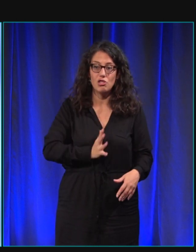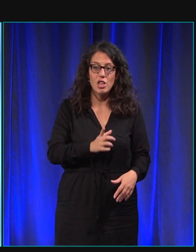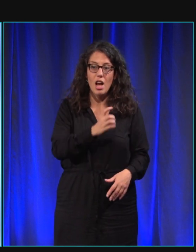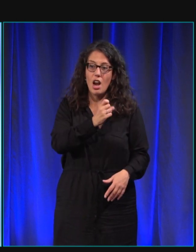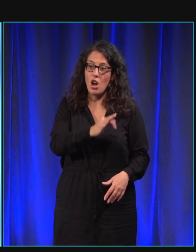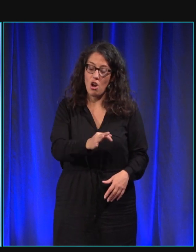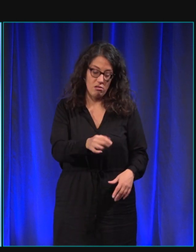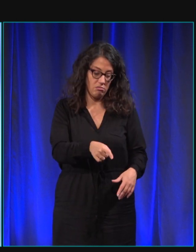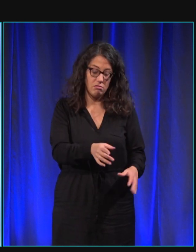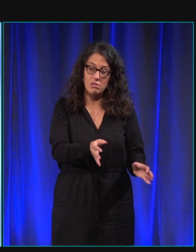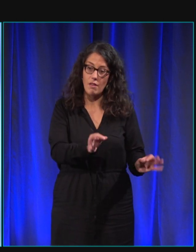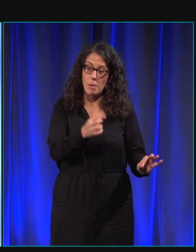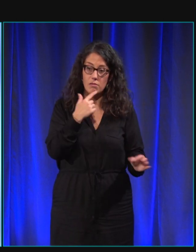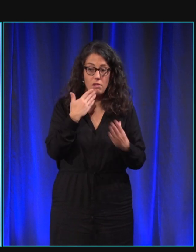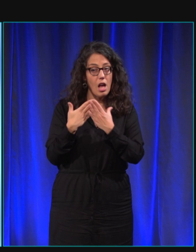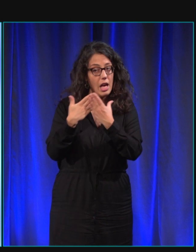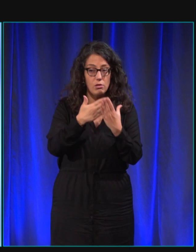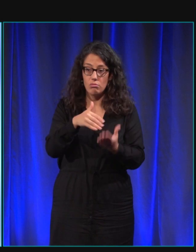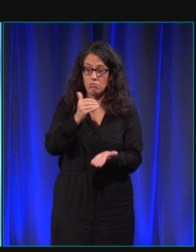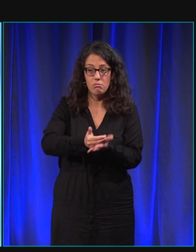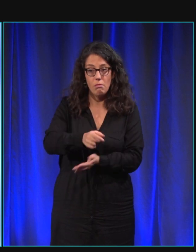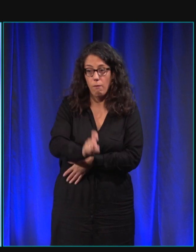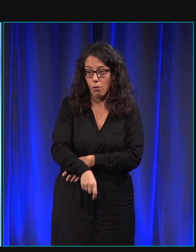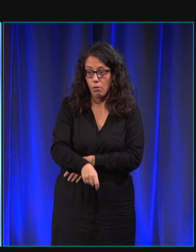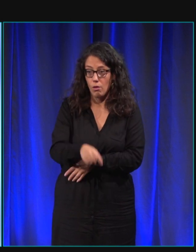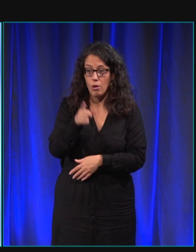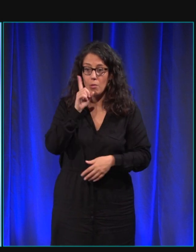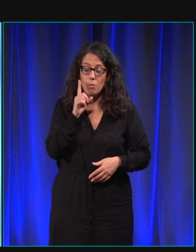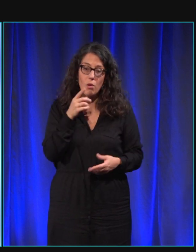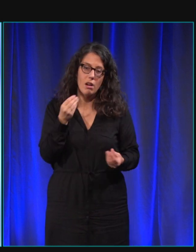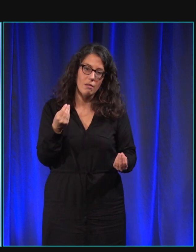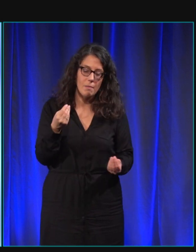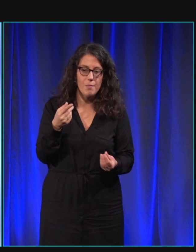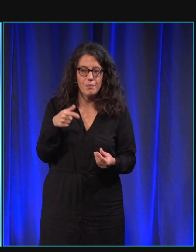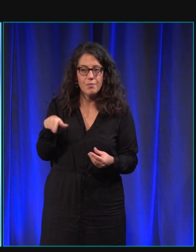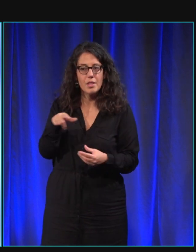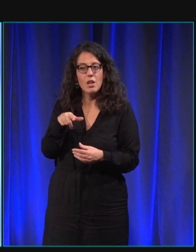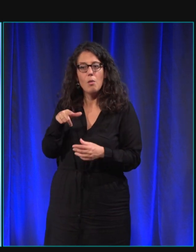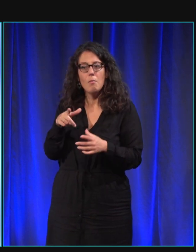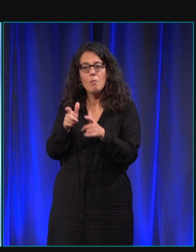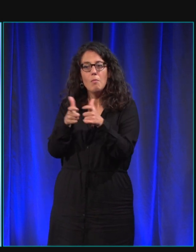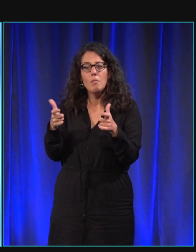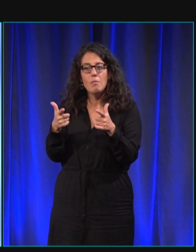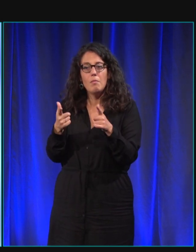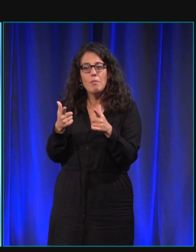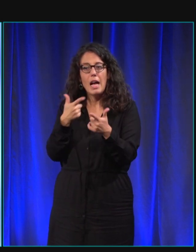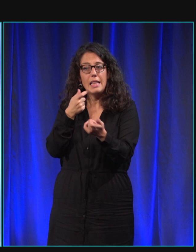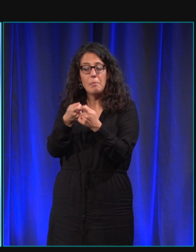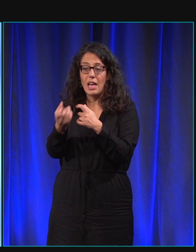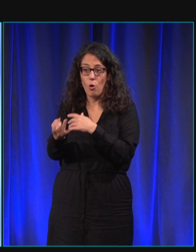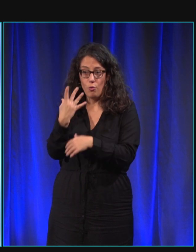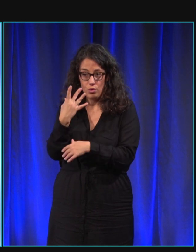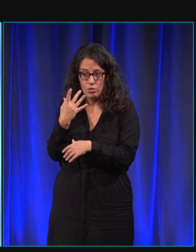études parce que je n pas bénéficié d'une structure adaptée pour pouvoir habiter parce que j'ai été refusée dans la structure adaptée que je ne pourrais pas vivre